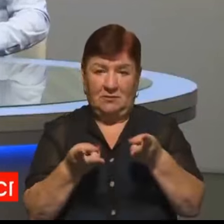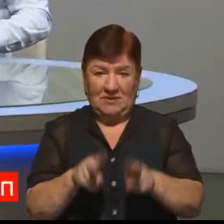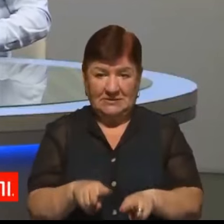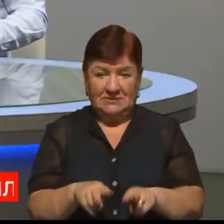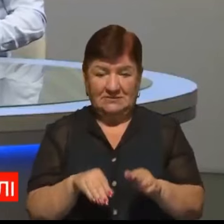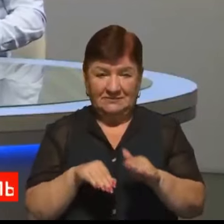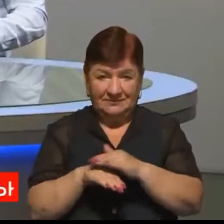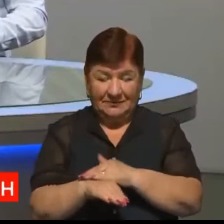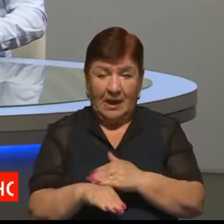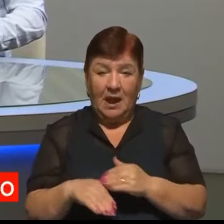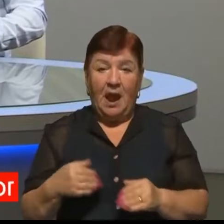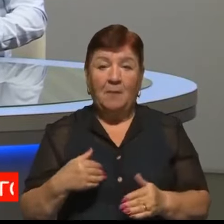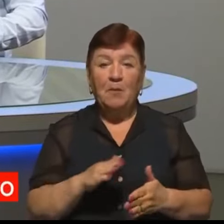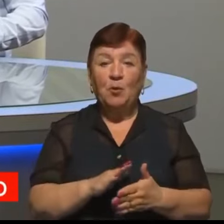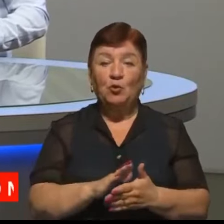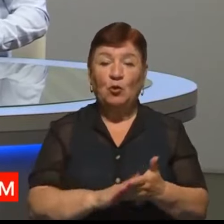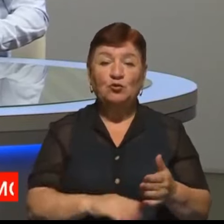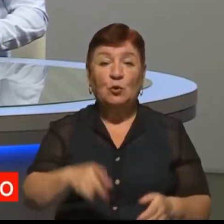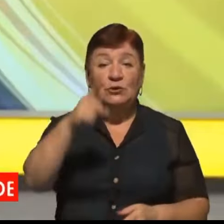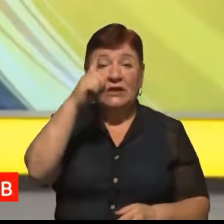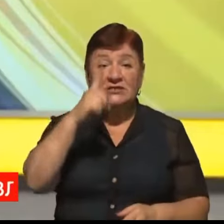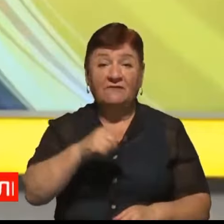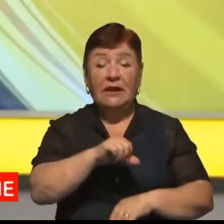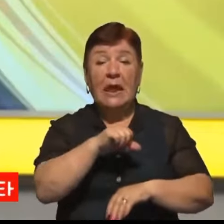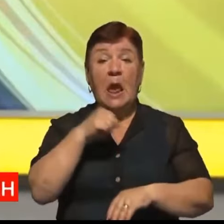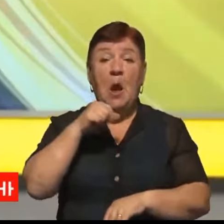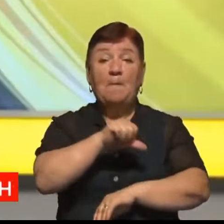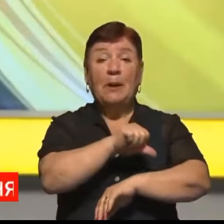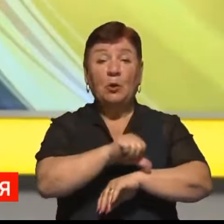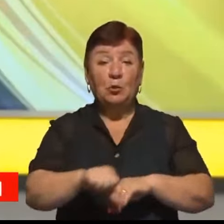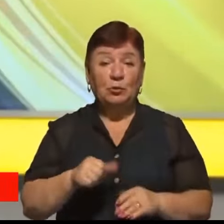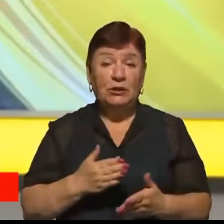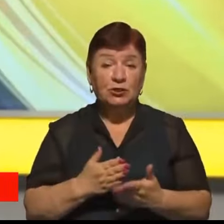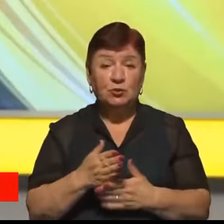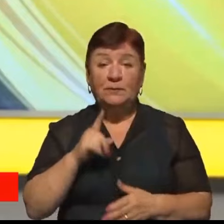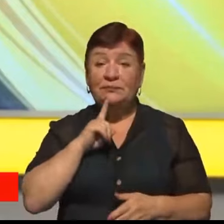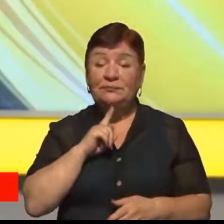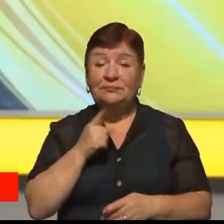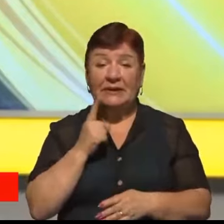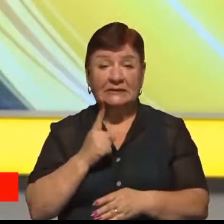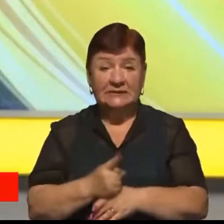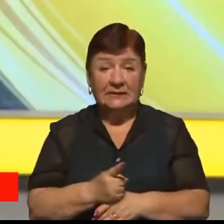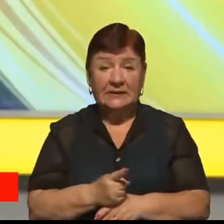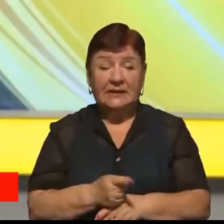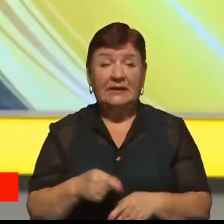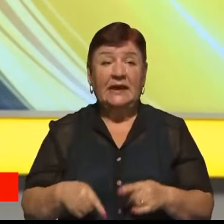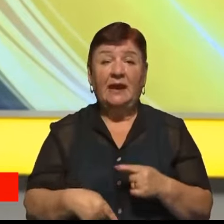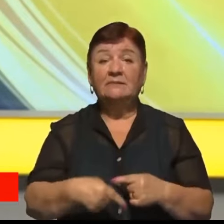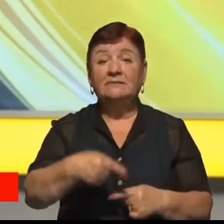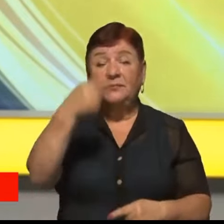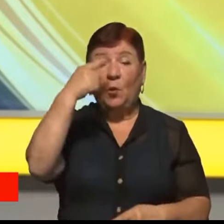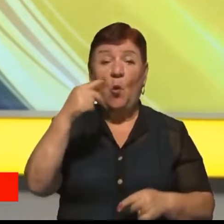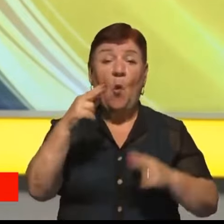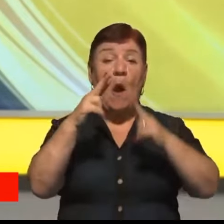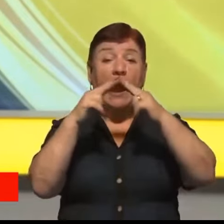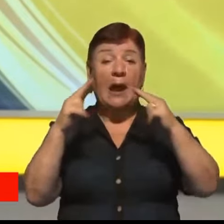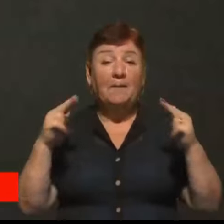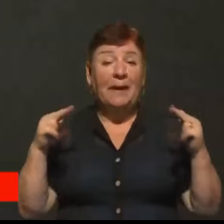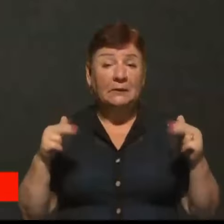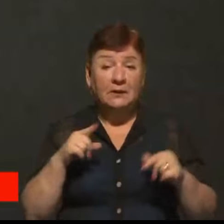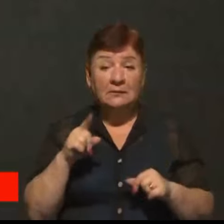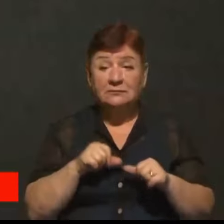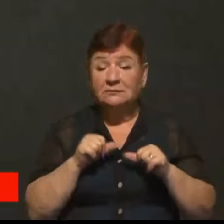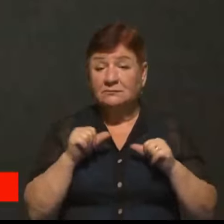Продовжуємо наш ефір. У Державній прикордонній службі України тимчасово заборонили підйом на низку вершин у Карпатах, серед яких